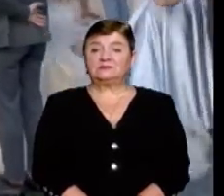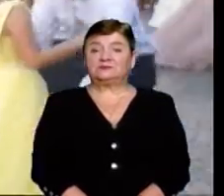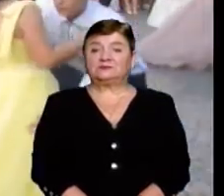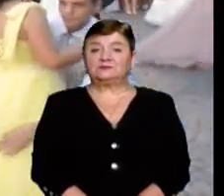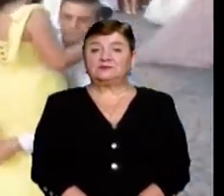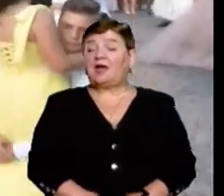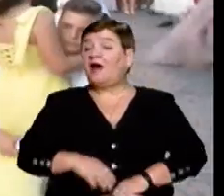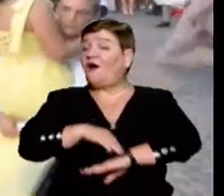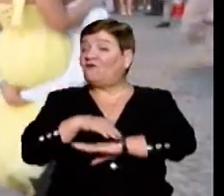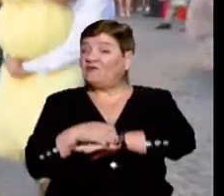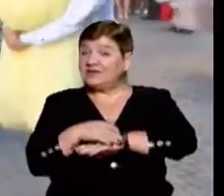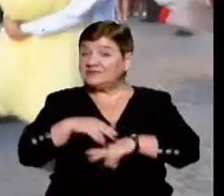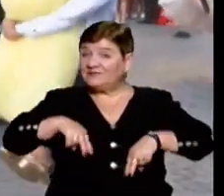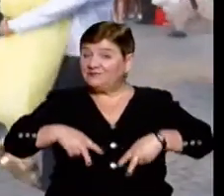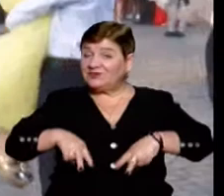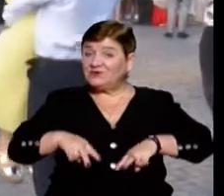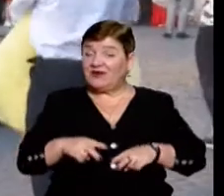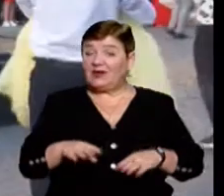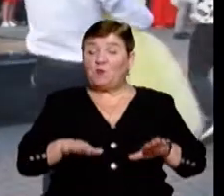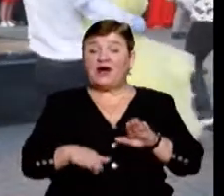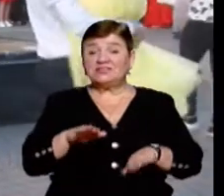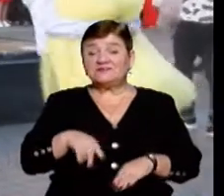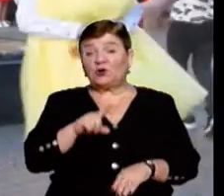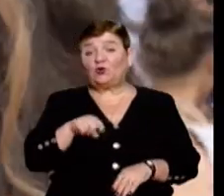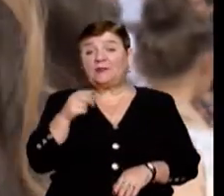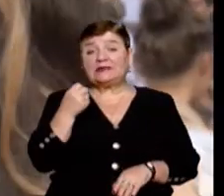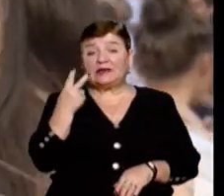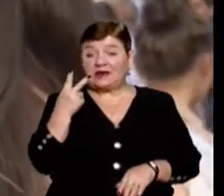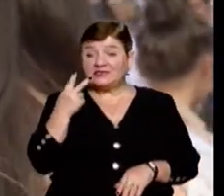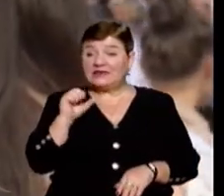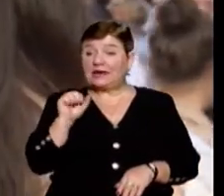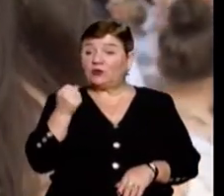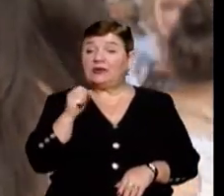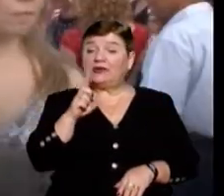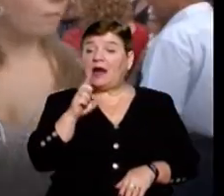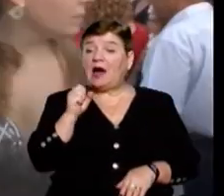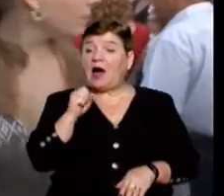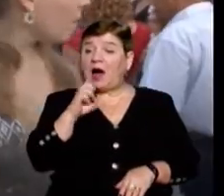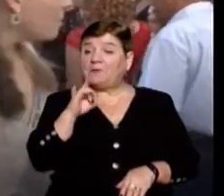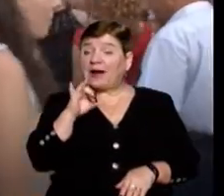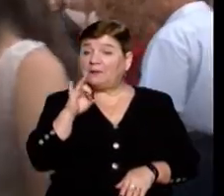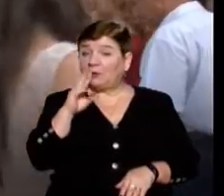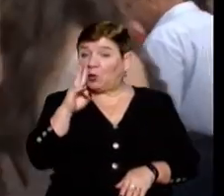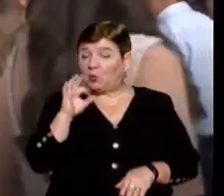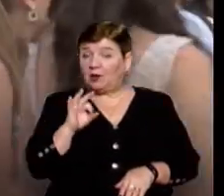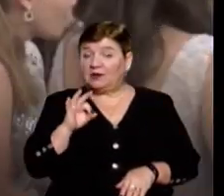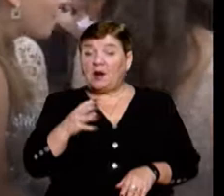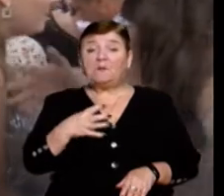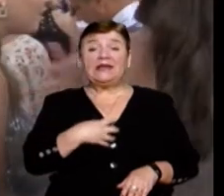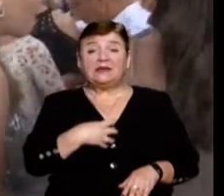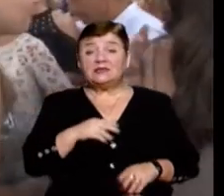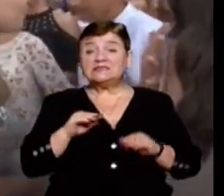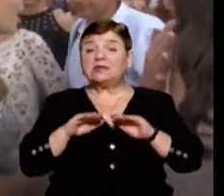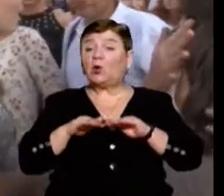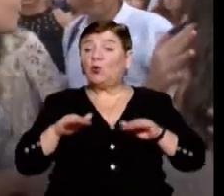Вальс танцювала й випускниця Мукачевської школи номер 13 Ангеліна Авраменко. Всі медалісти і учні, які